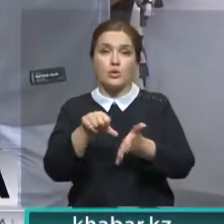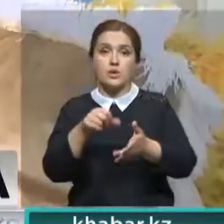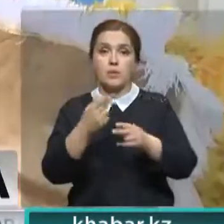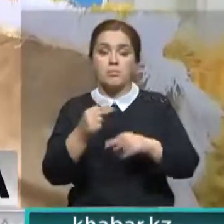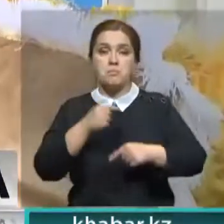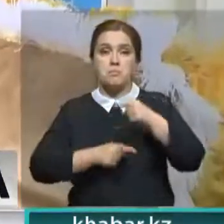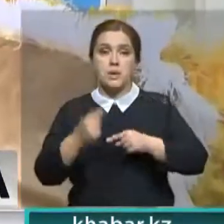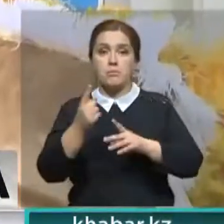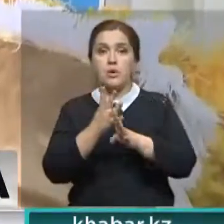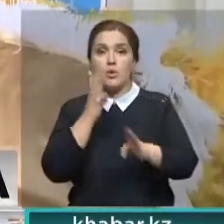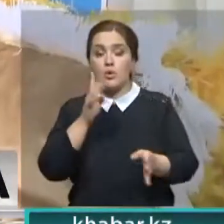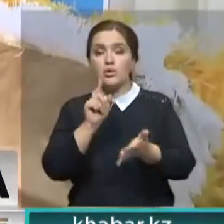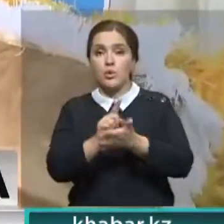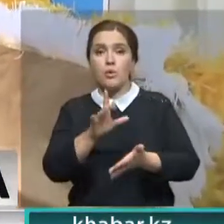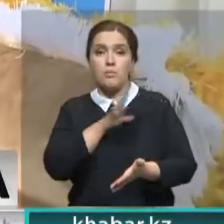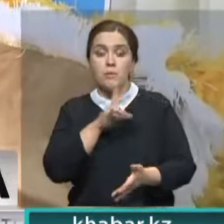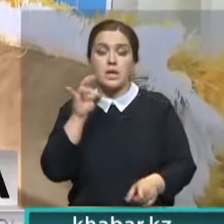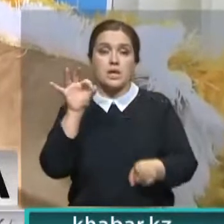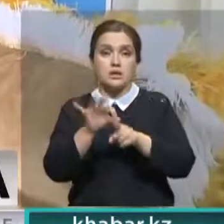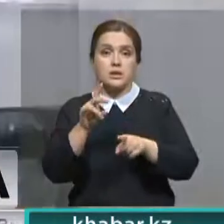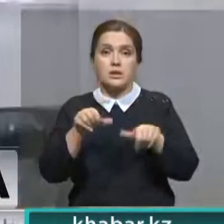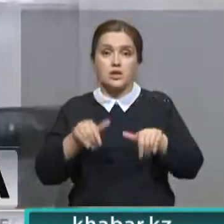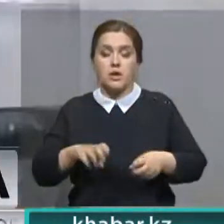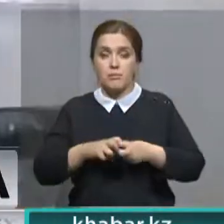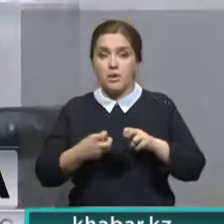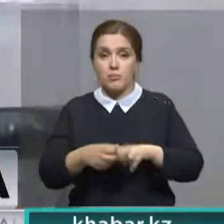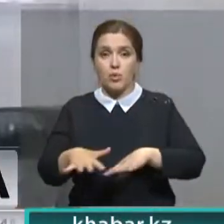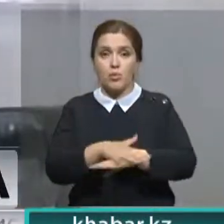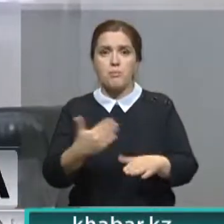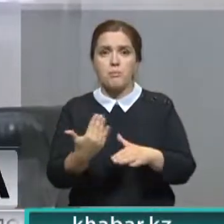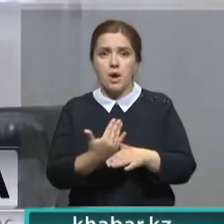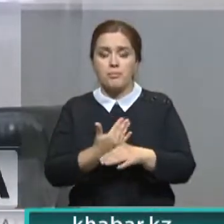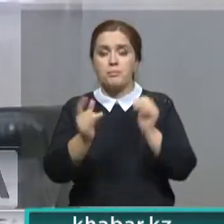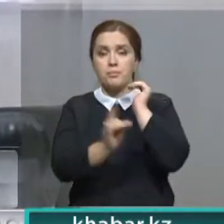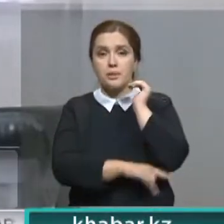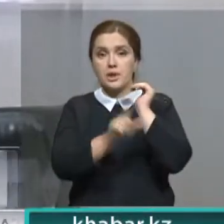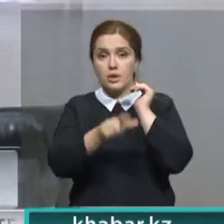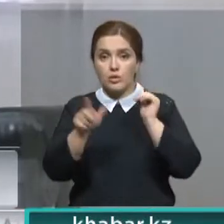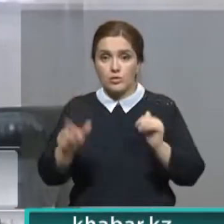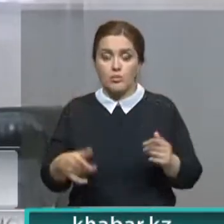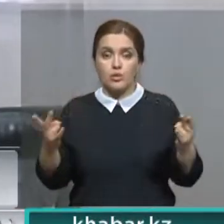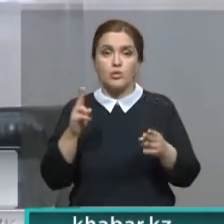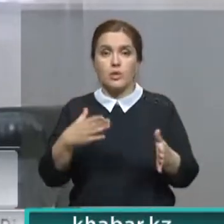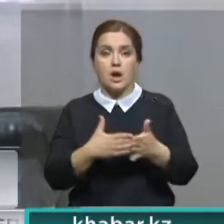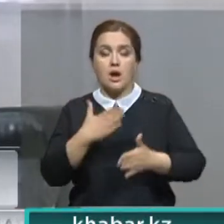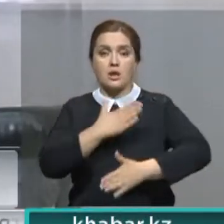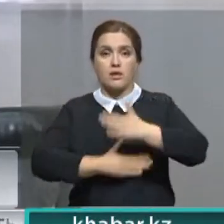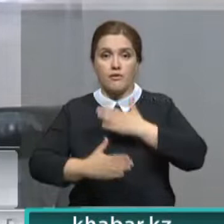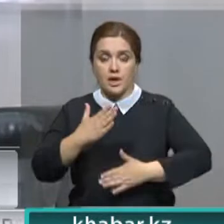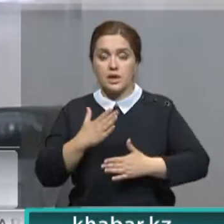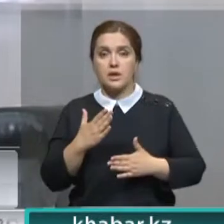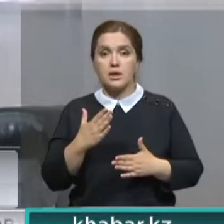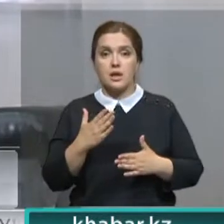бизнес в первую очередь должен быть нацелен на решение проблем общества. Помогать малоимущим людям с ограниченными возможностями, давать